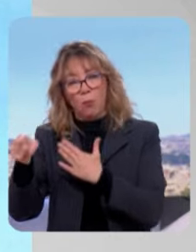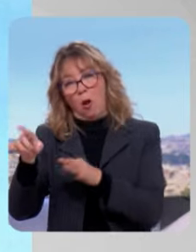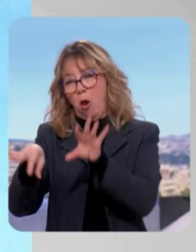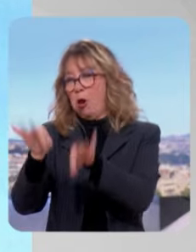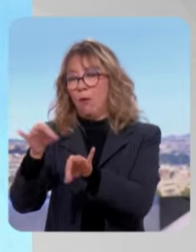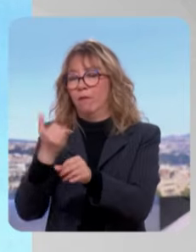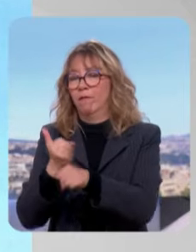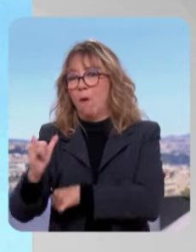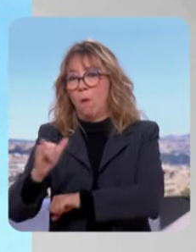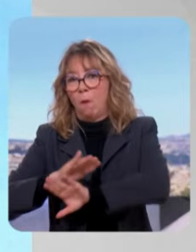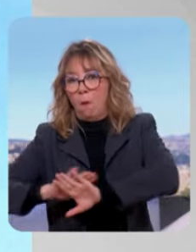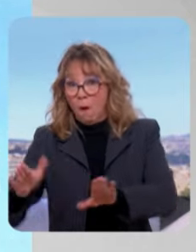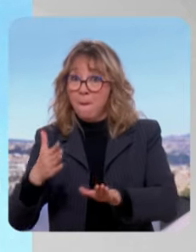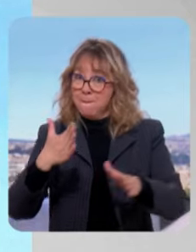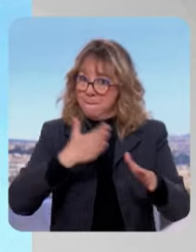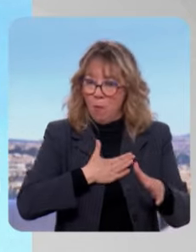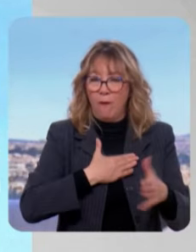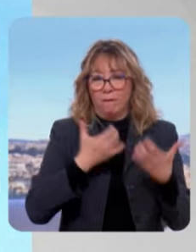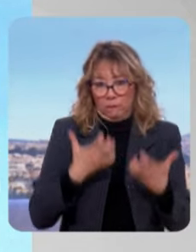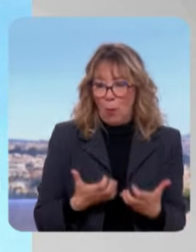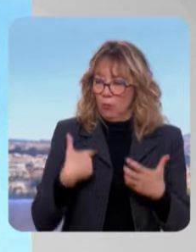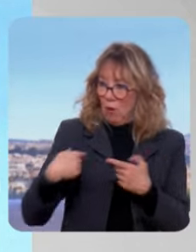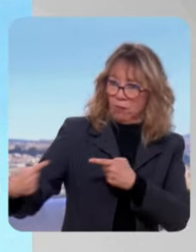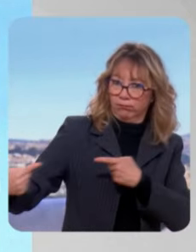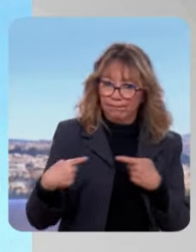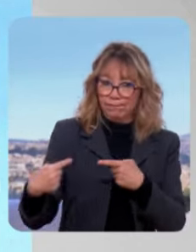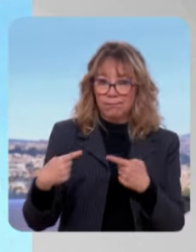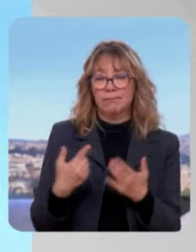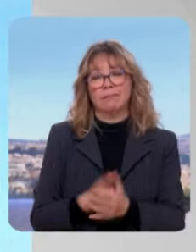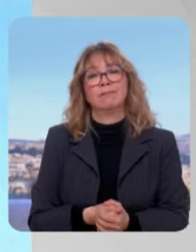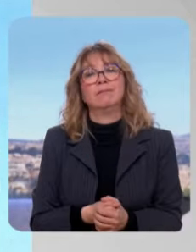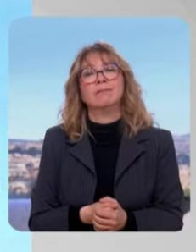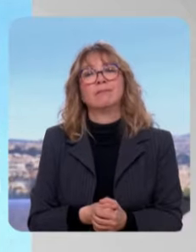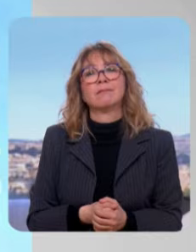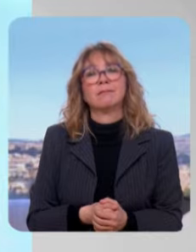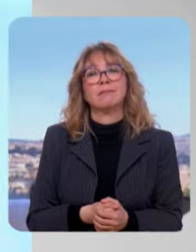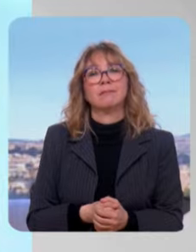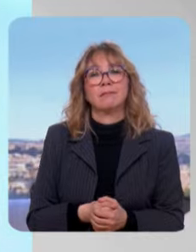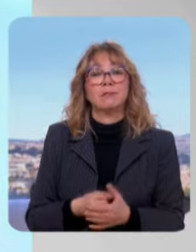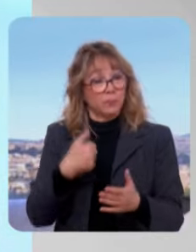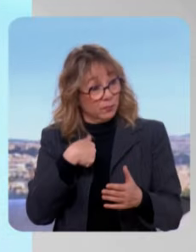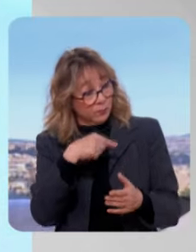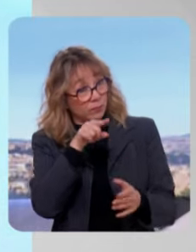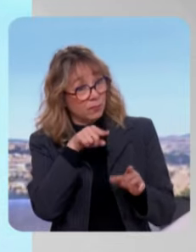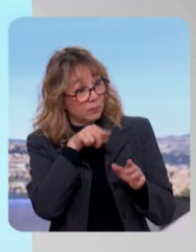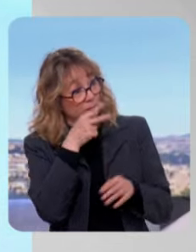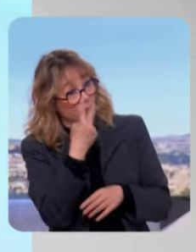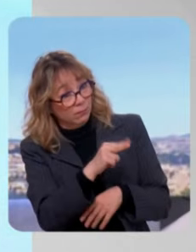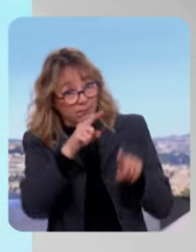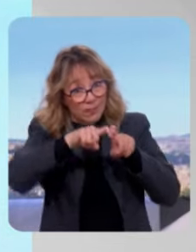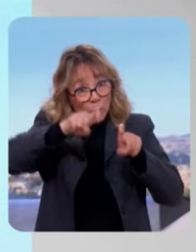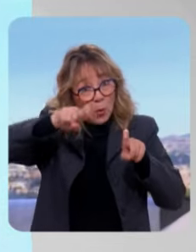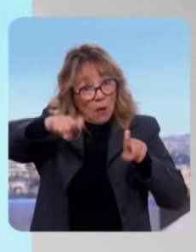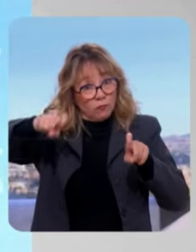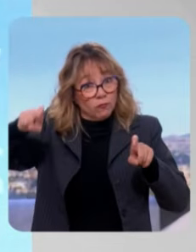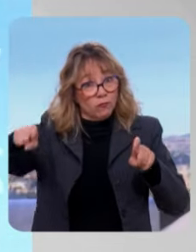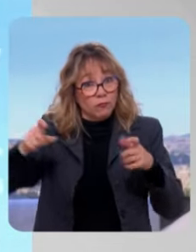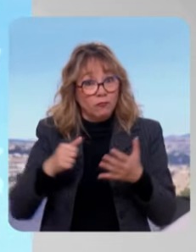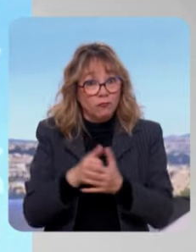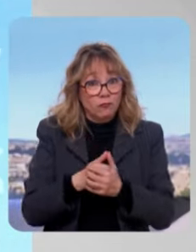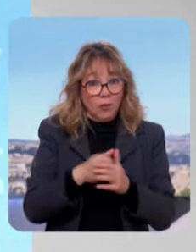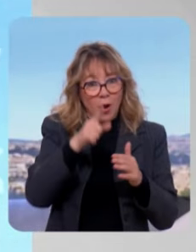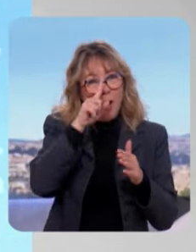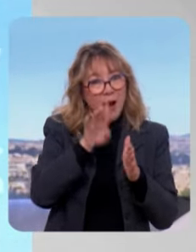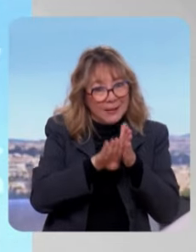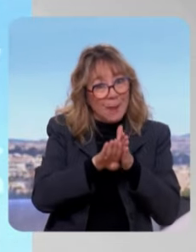faussaire de la question sociale. Moi, je vais en parler, et moi, je vais débattre avec eux sur ce fond-là. Dernière question. Vos sondages, pour l'instant, ne sont pas... Ça monte. Ça